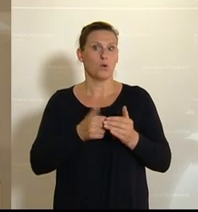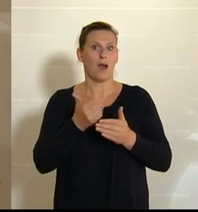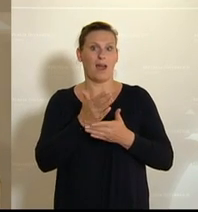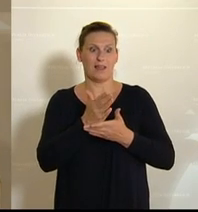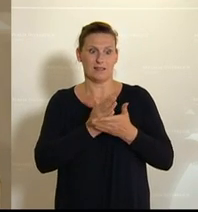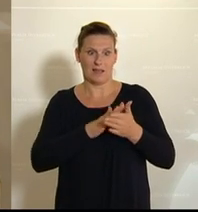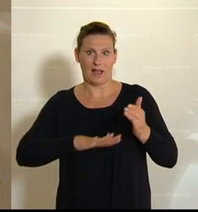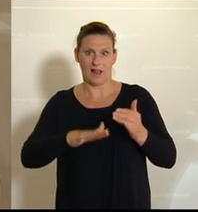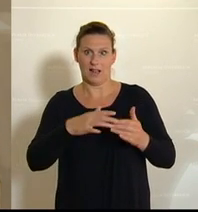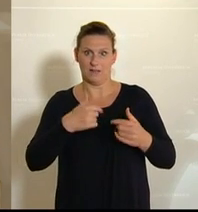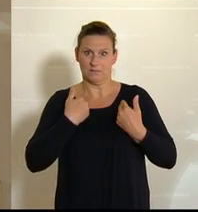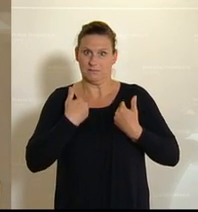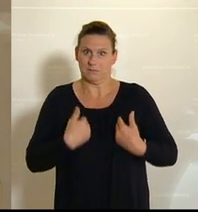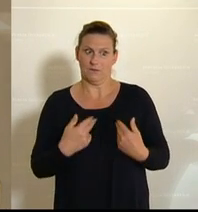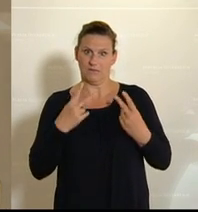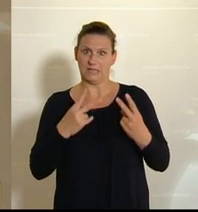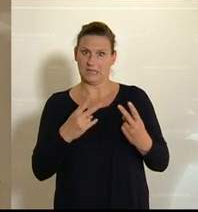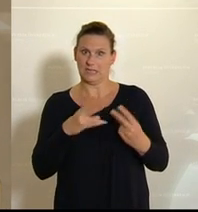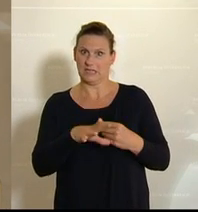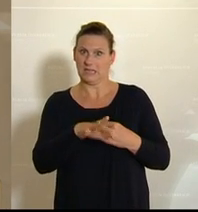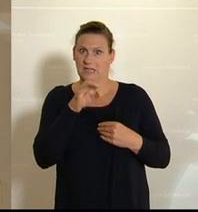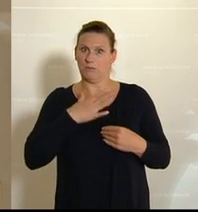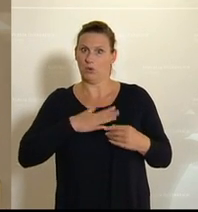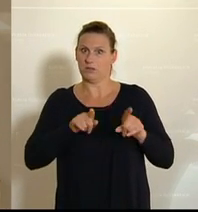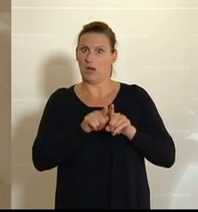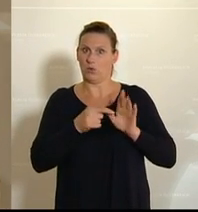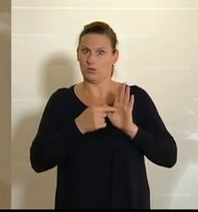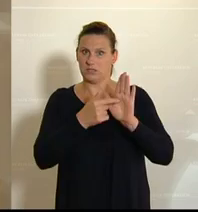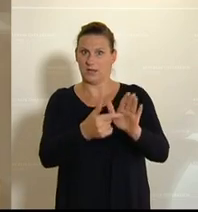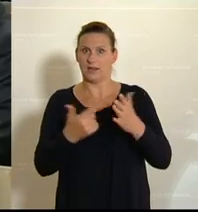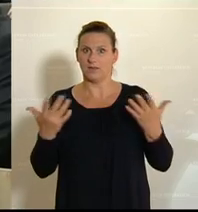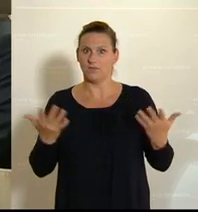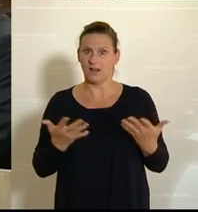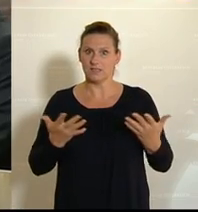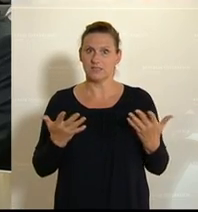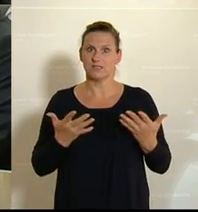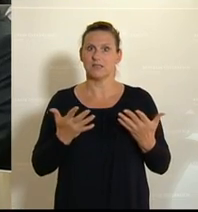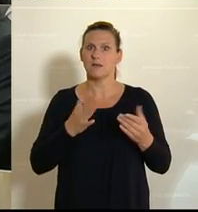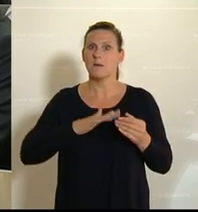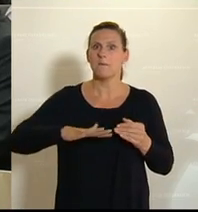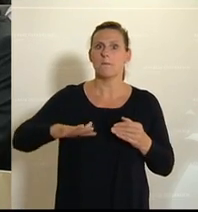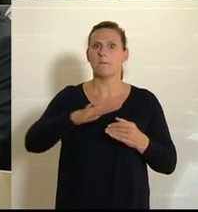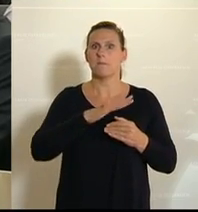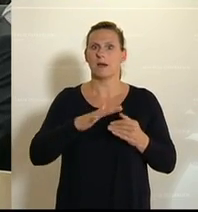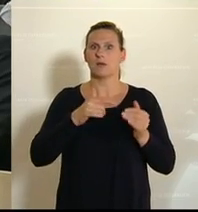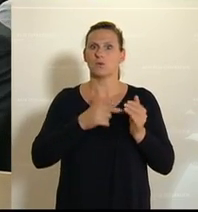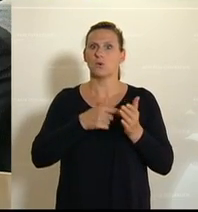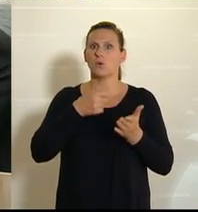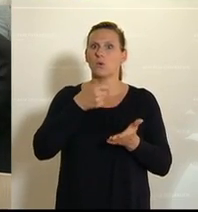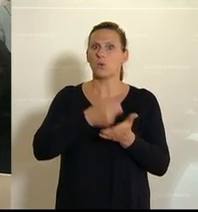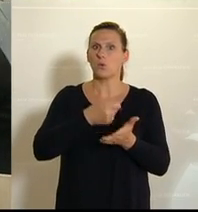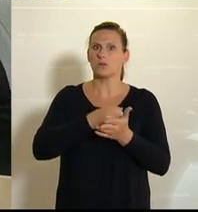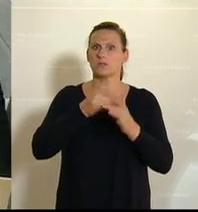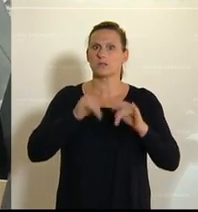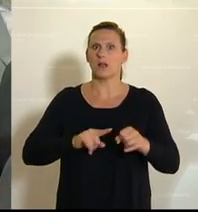der mir persönlich wichtig ist, also den ich hier auch hervorheben möchte, nämlich noch die Kosten im Budget,